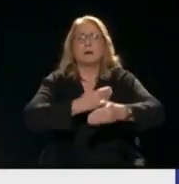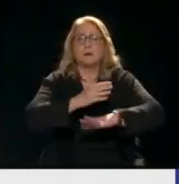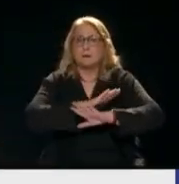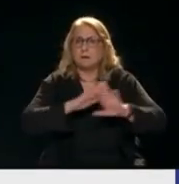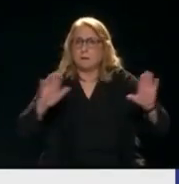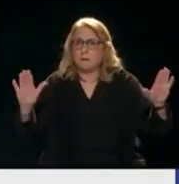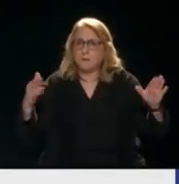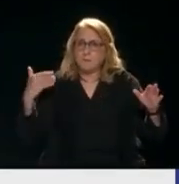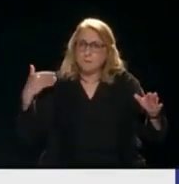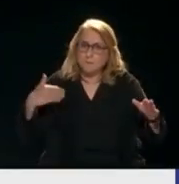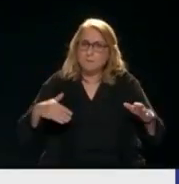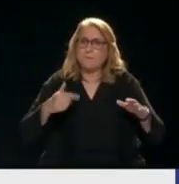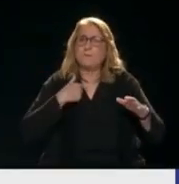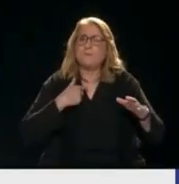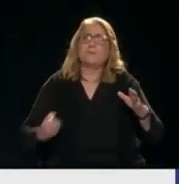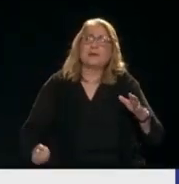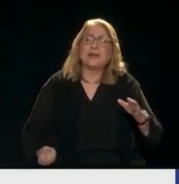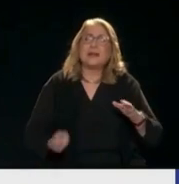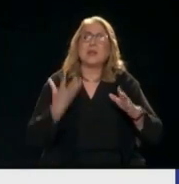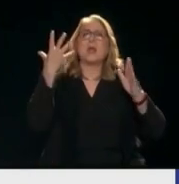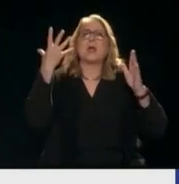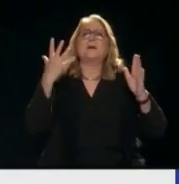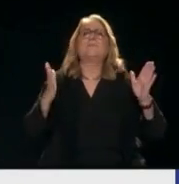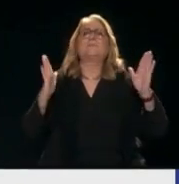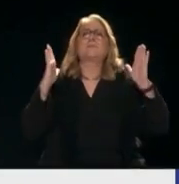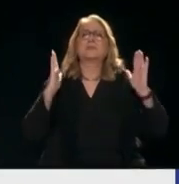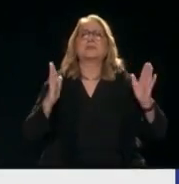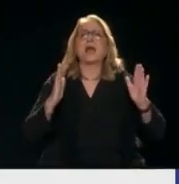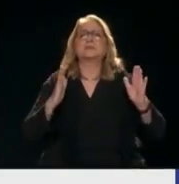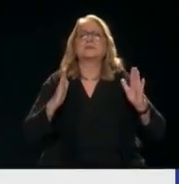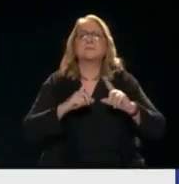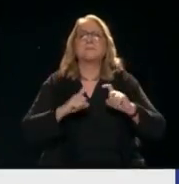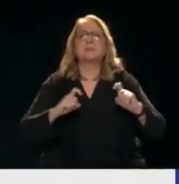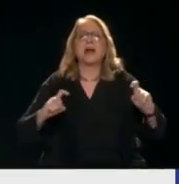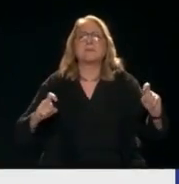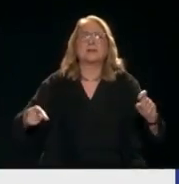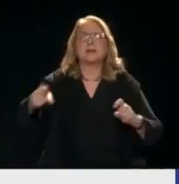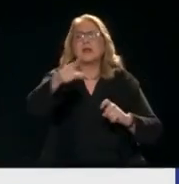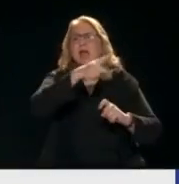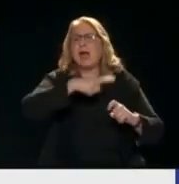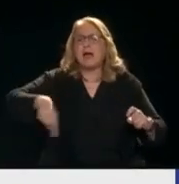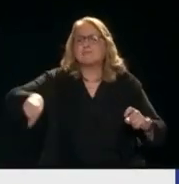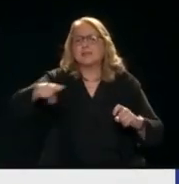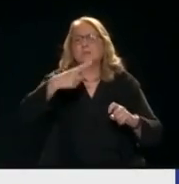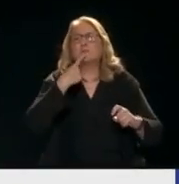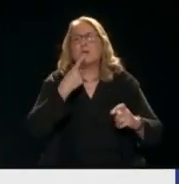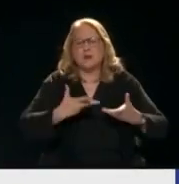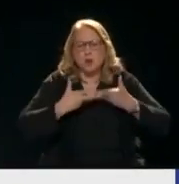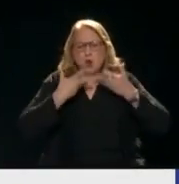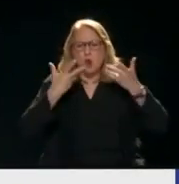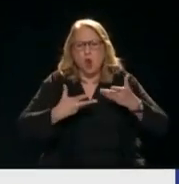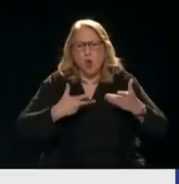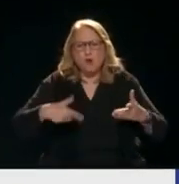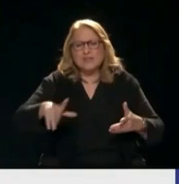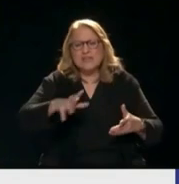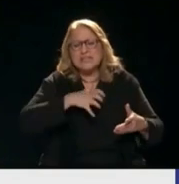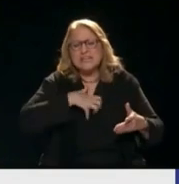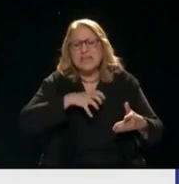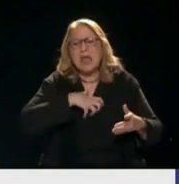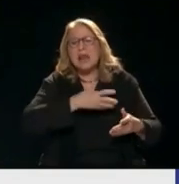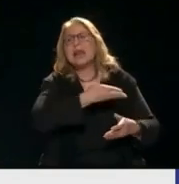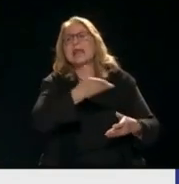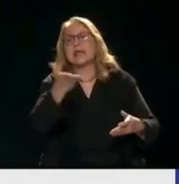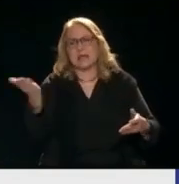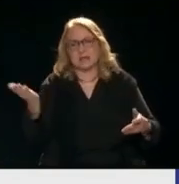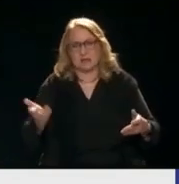ας καταλάβουν όλοι Νέα τάξη πραγμάτων Από κάτι γελία υποκείμενα που θέλουν να λέγονται άνθρωποι Πραγματικά είναι τραγικό Άρα τα πράγματα